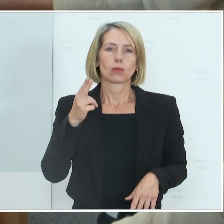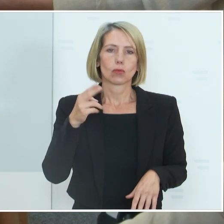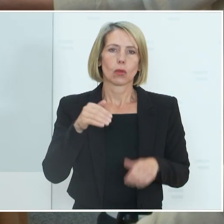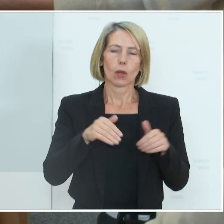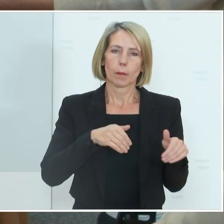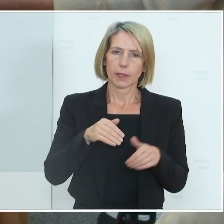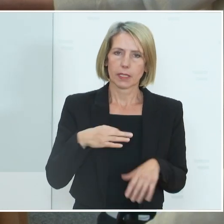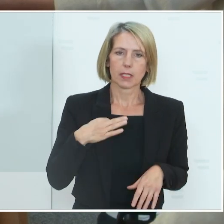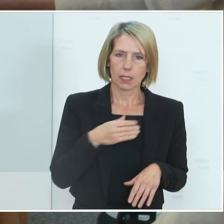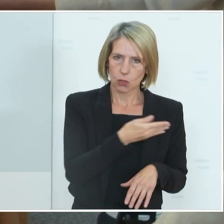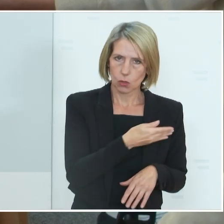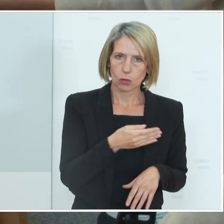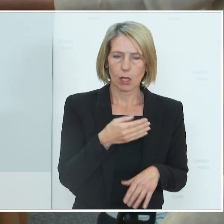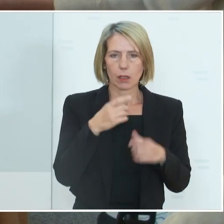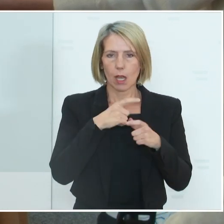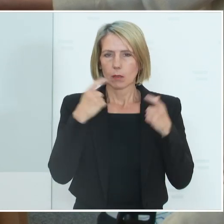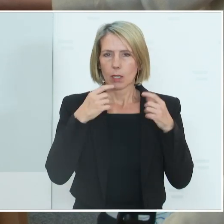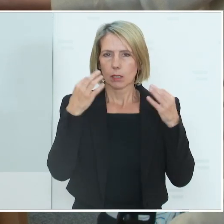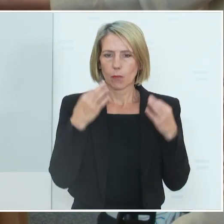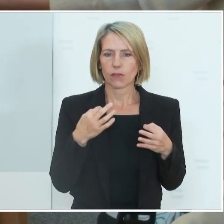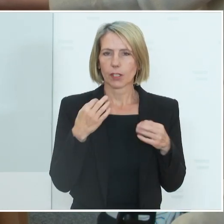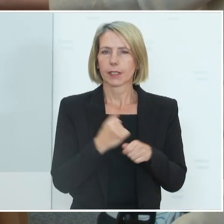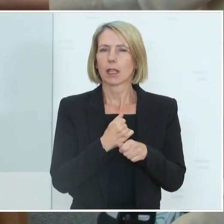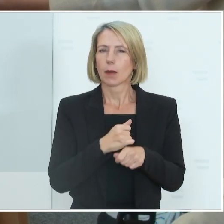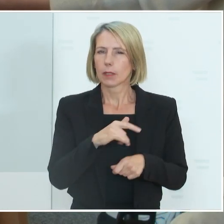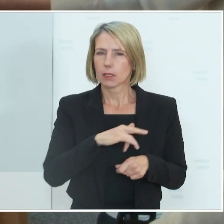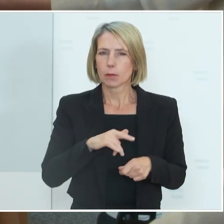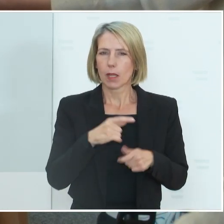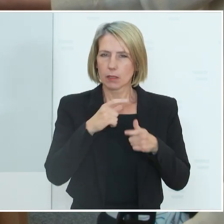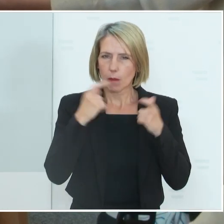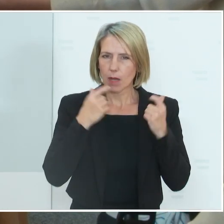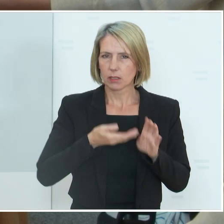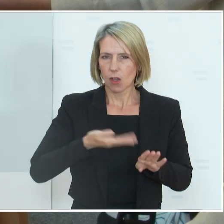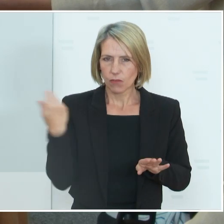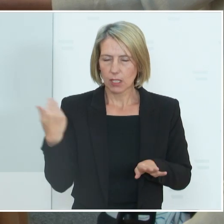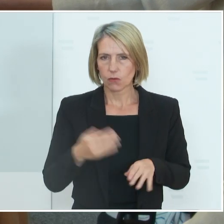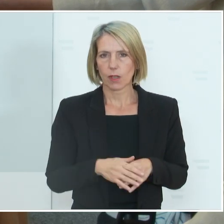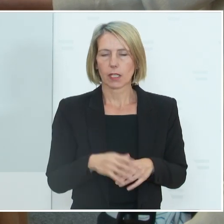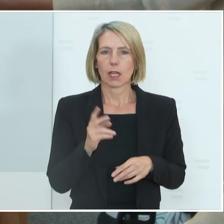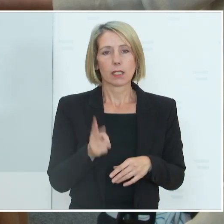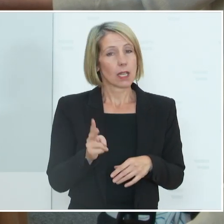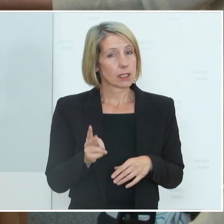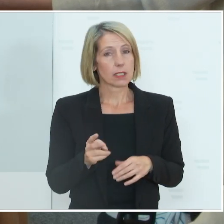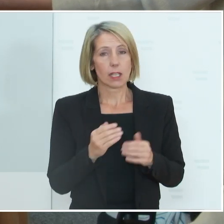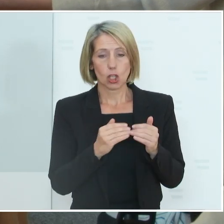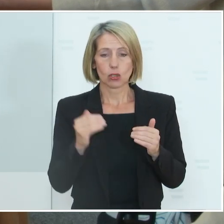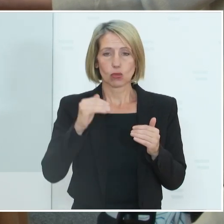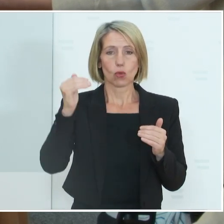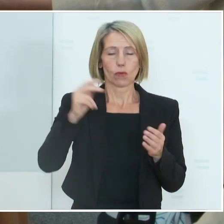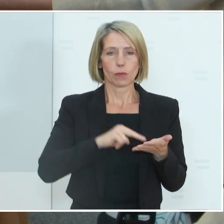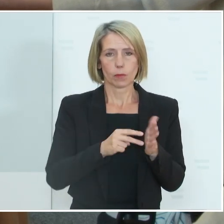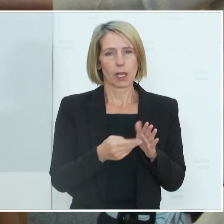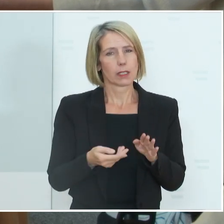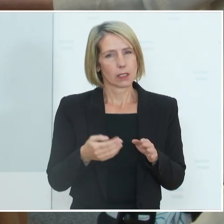Maskenpflicht fällt ja jetzt weg mit dem 3G am Arbeitsplatz. Kann es denn sein, dass parallel zu dem Stufenplan dann doch noch nachgeschärft wird, zum